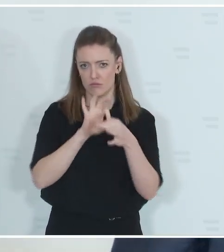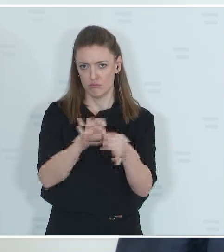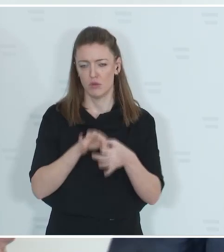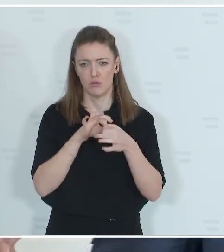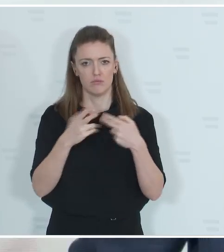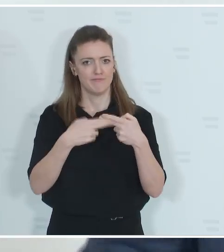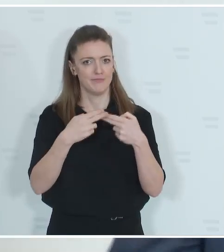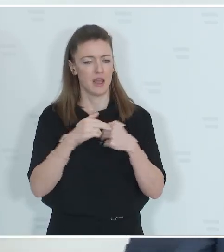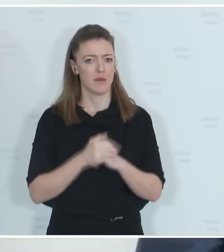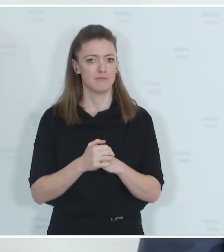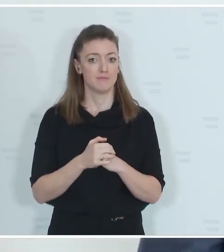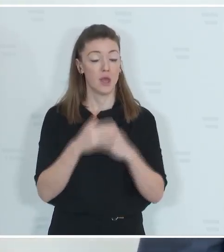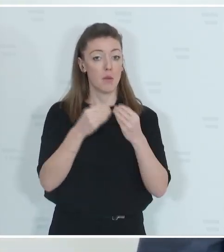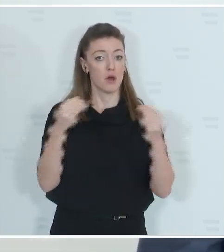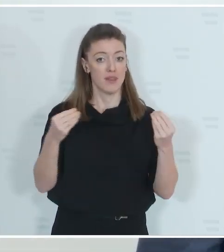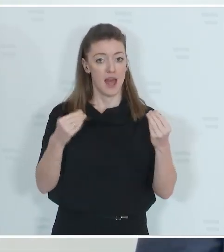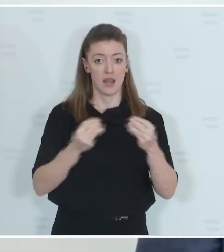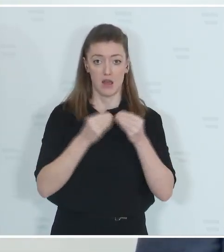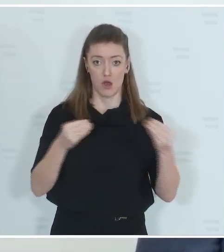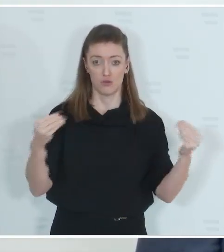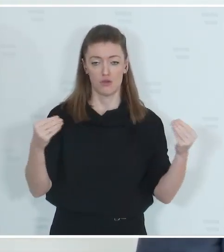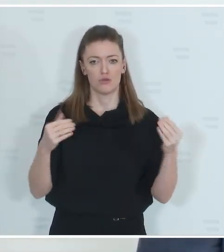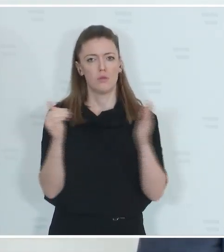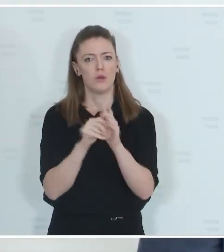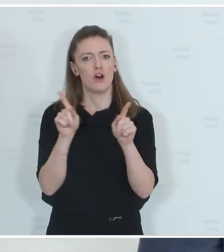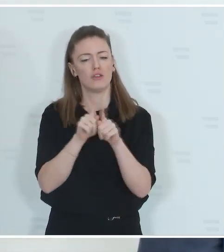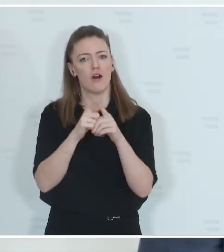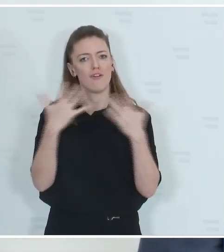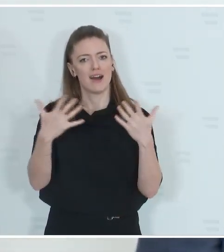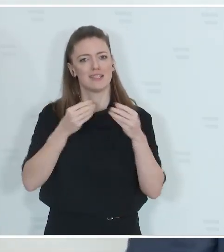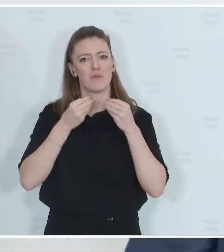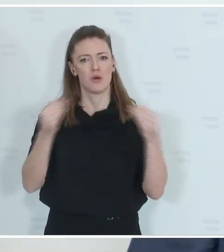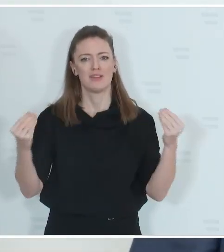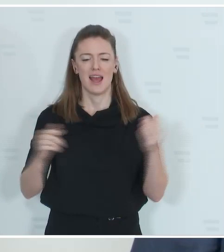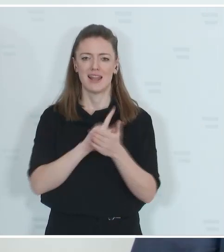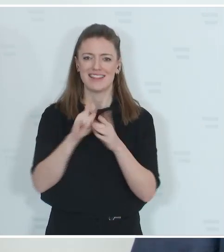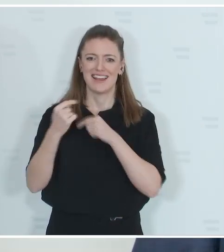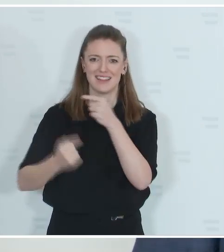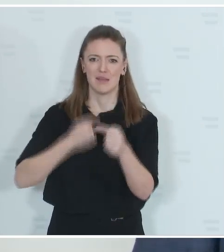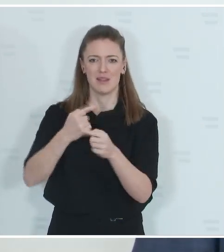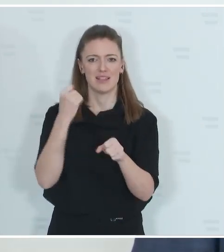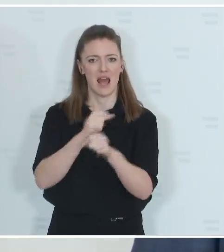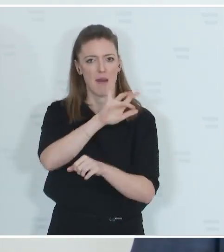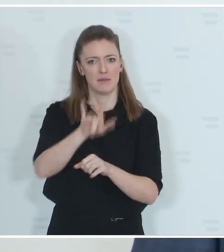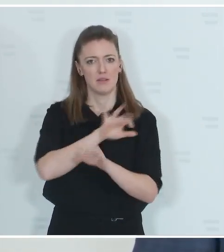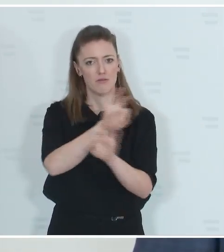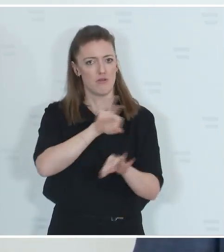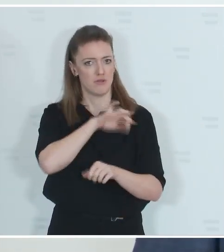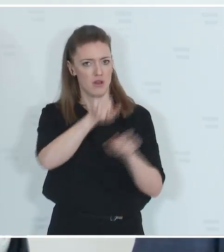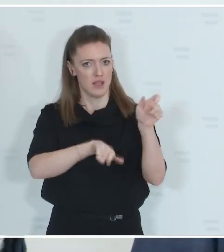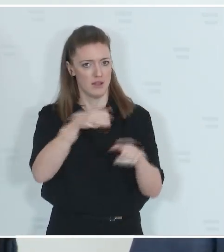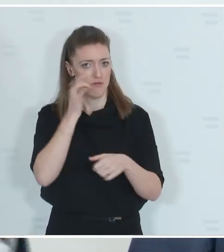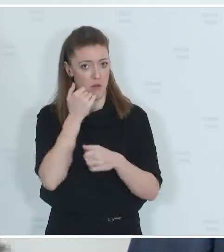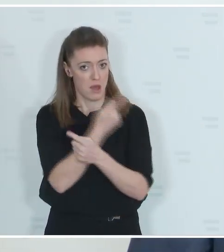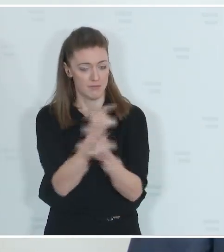Und neben der modernen Ausrüstung braucht auch eine moderne und zeitgemäße Arbeitsplätze für die Kolleginnen und Kollegen.